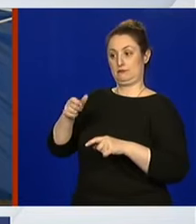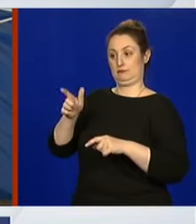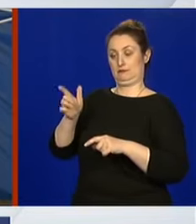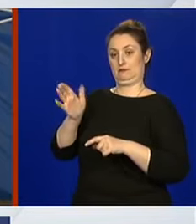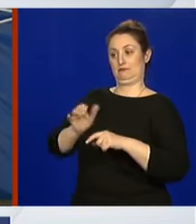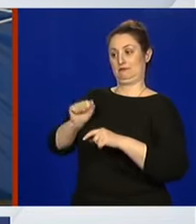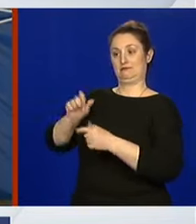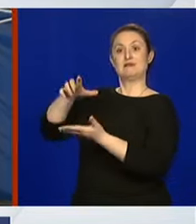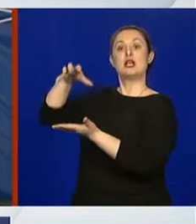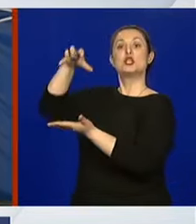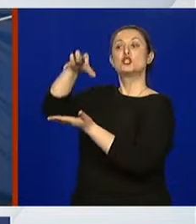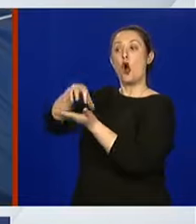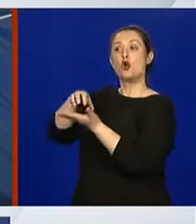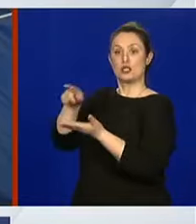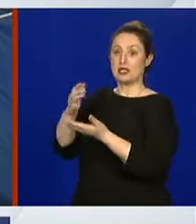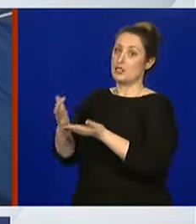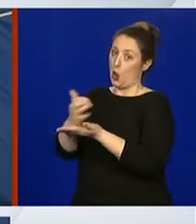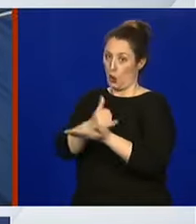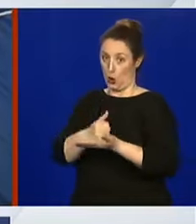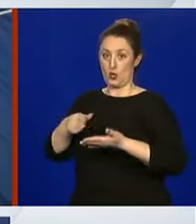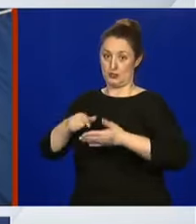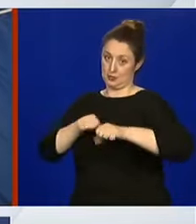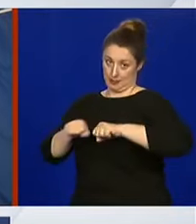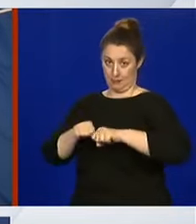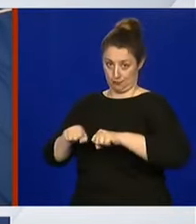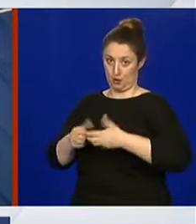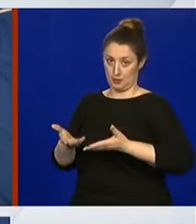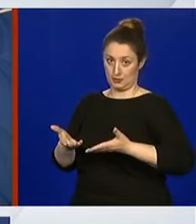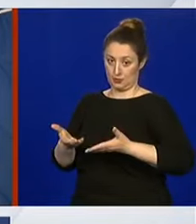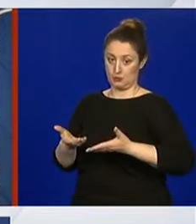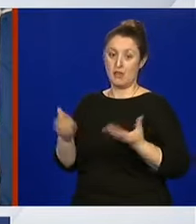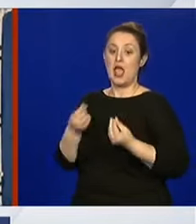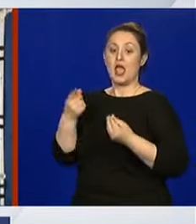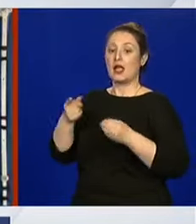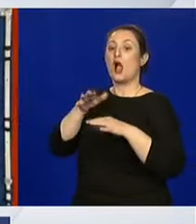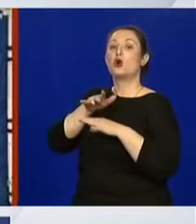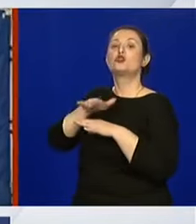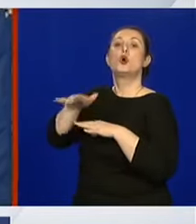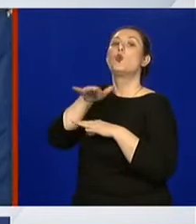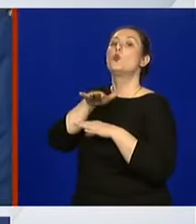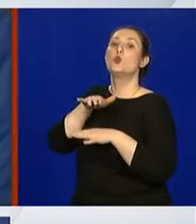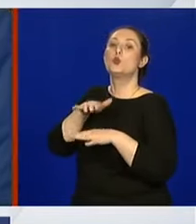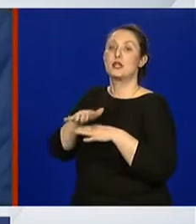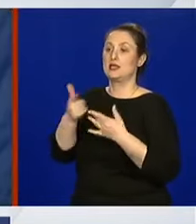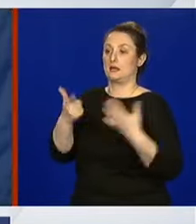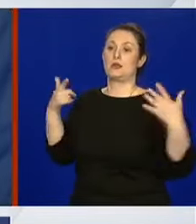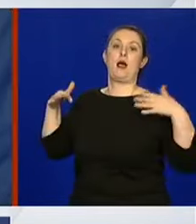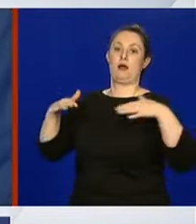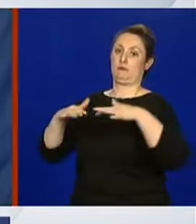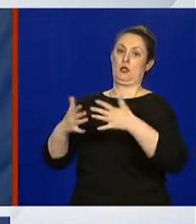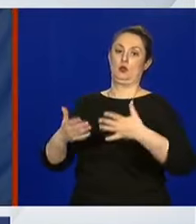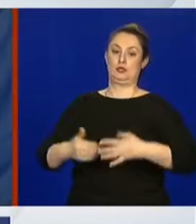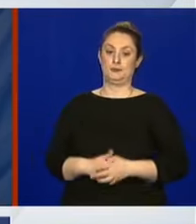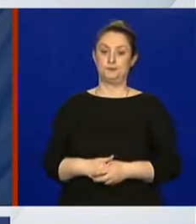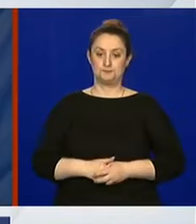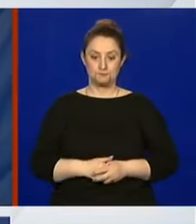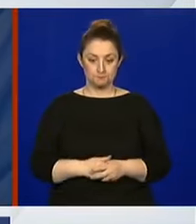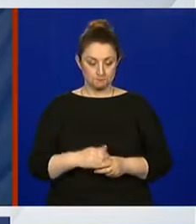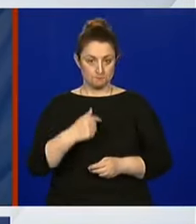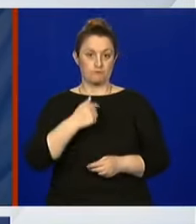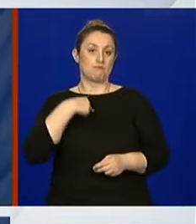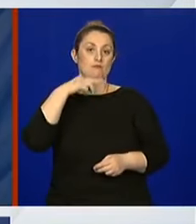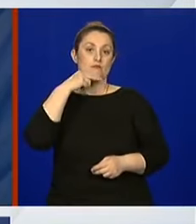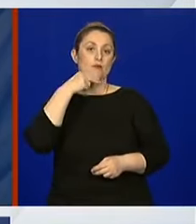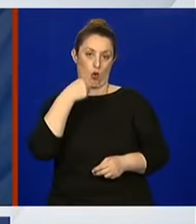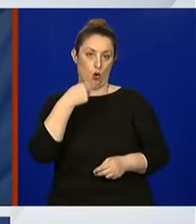izbora i na koncu konca kako će to utjecati zapravo na građanstvo? Ja ću vam na to odgovoriti ovako.